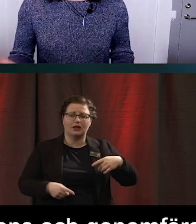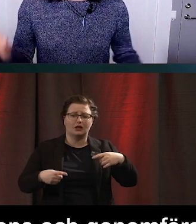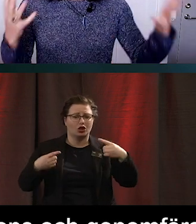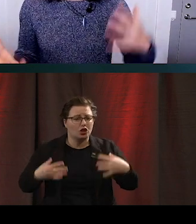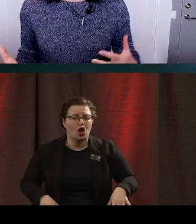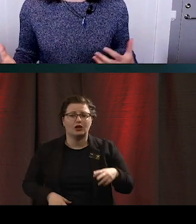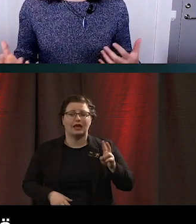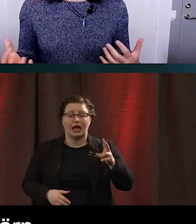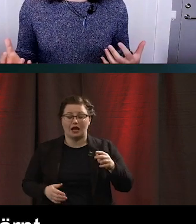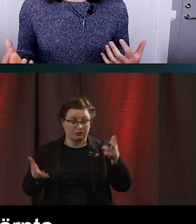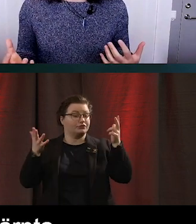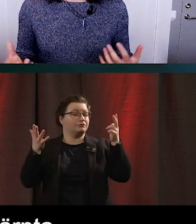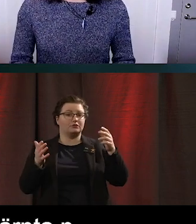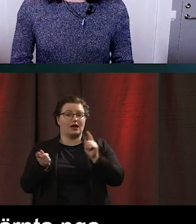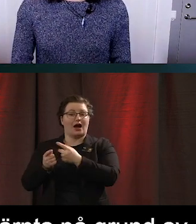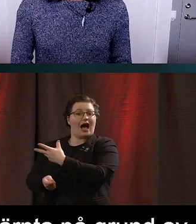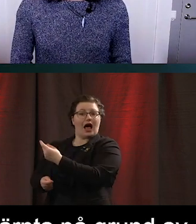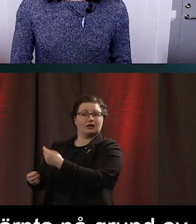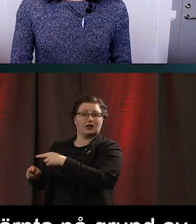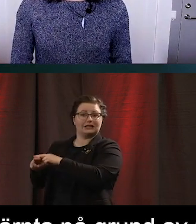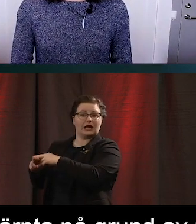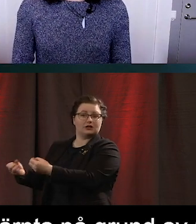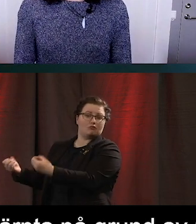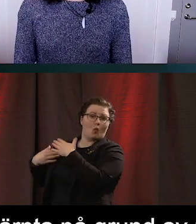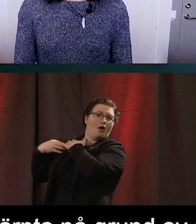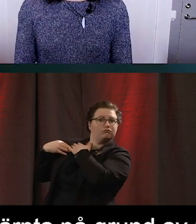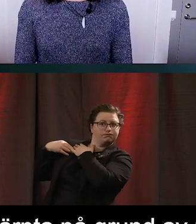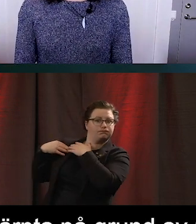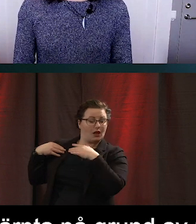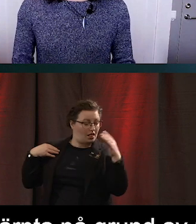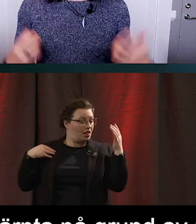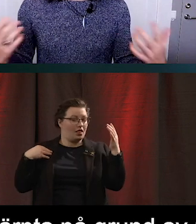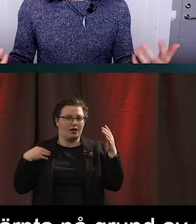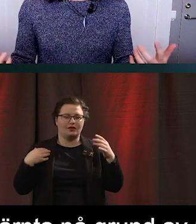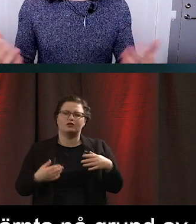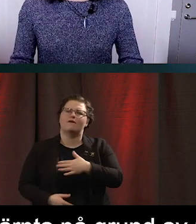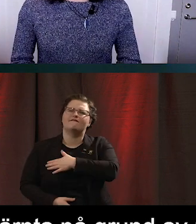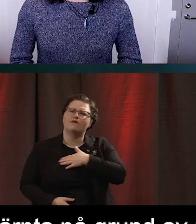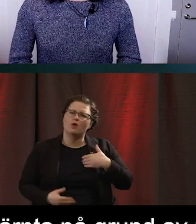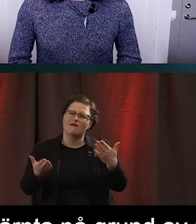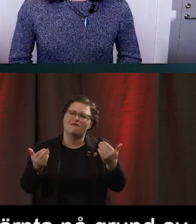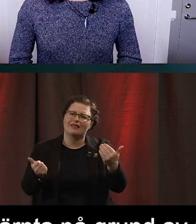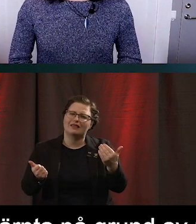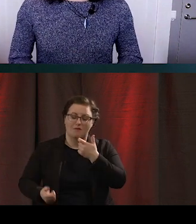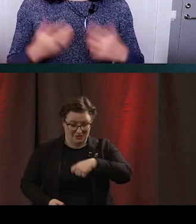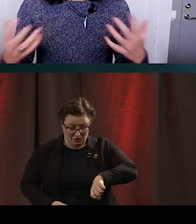också bli oskärpta av att någonting blir emotionellt jobbigt. Så våra förväntningar på oss själva och på vissa yrkesgrupper